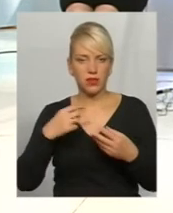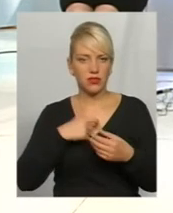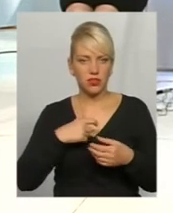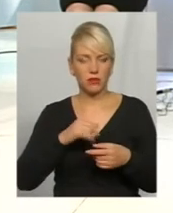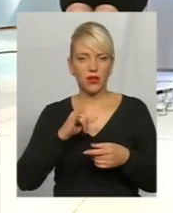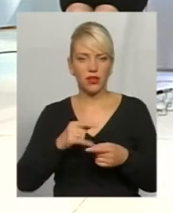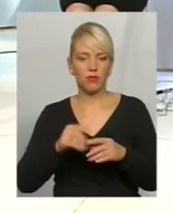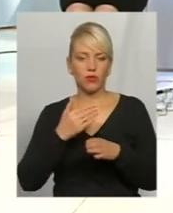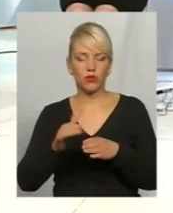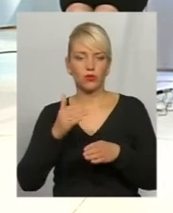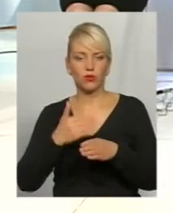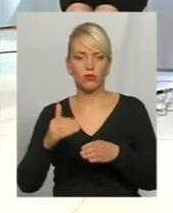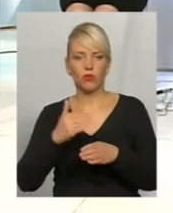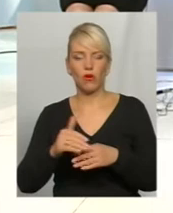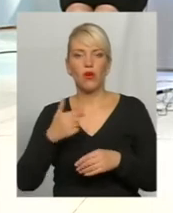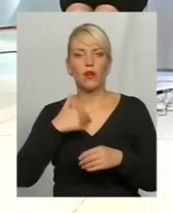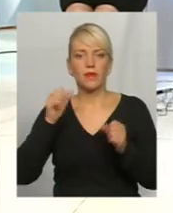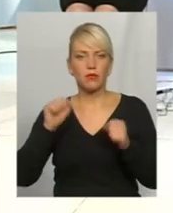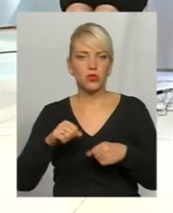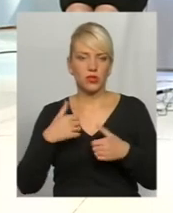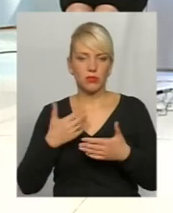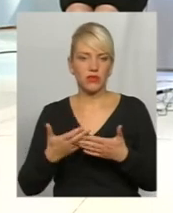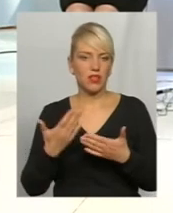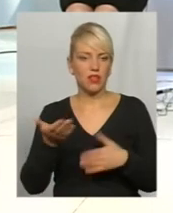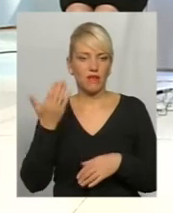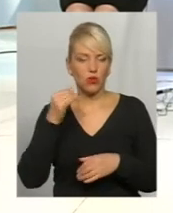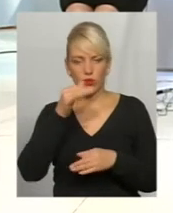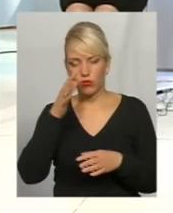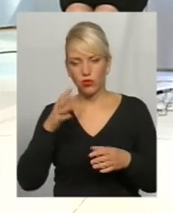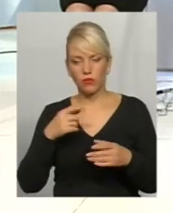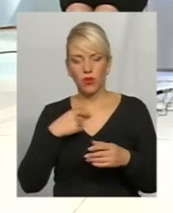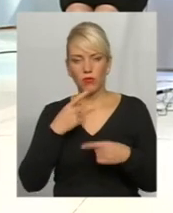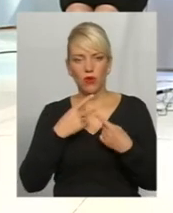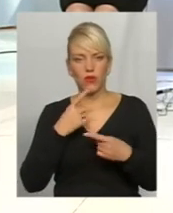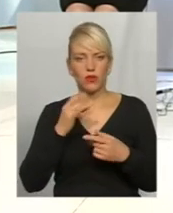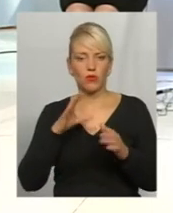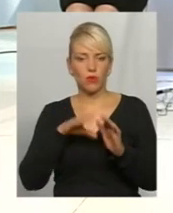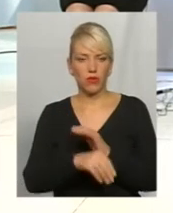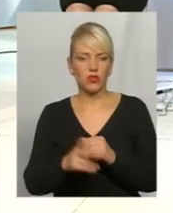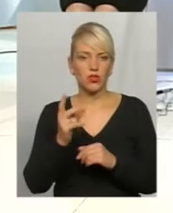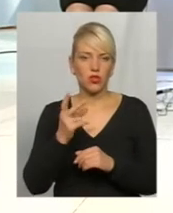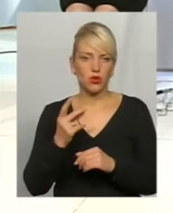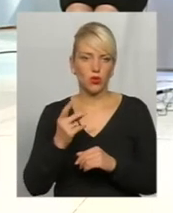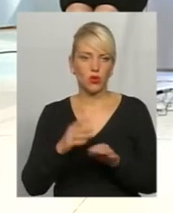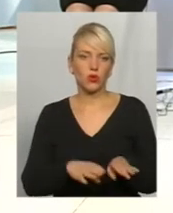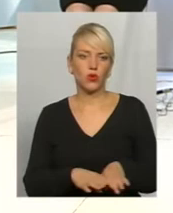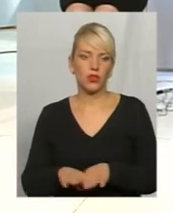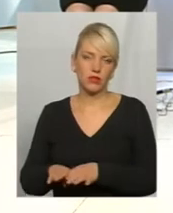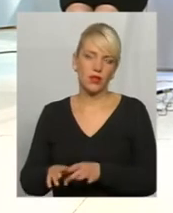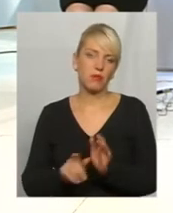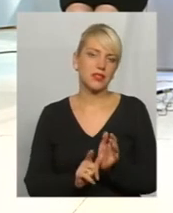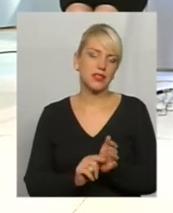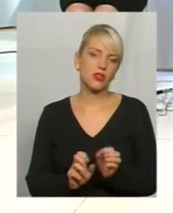Ну і поступово, мабуть, ми вже давно не можемо дійти до впровадження тієї другого рівня пенсійного